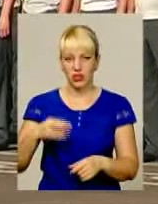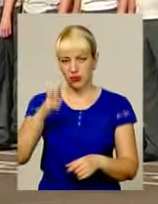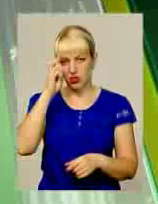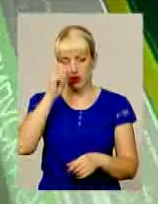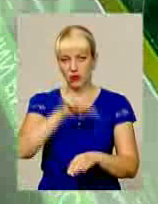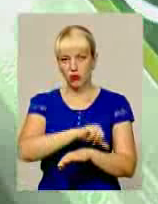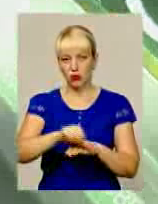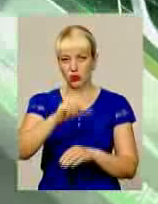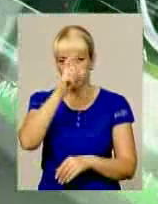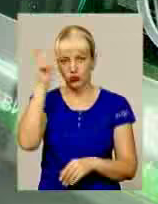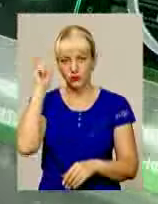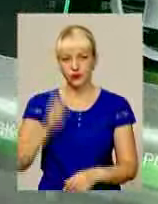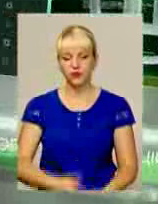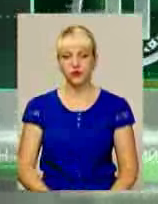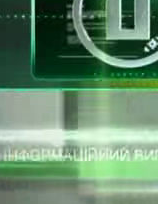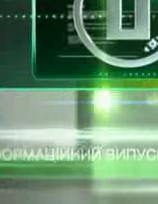України.